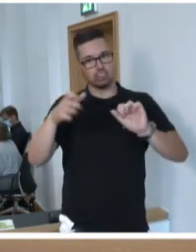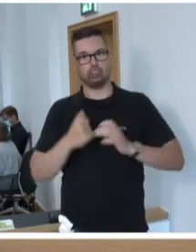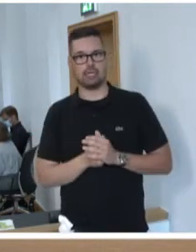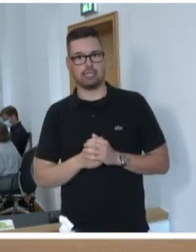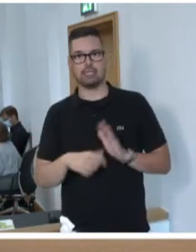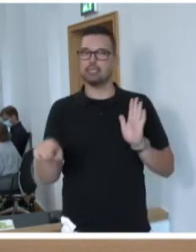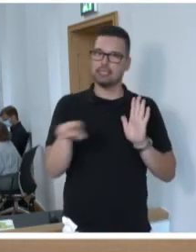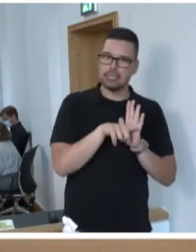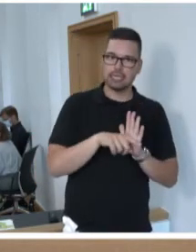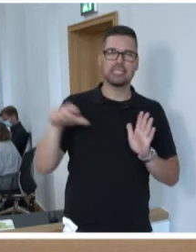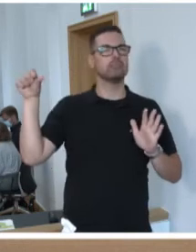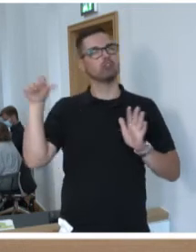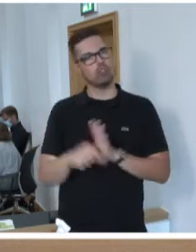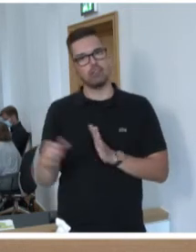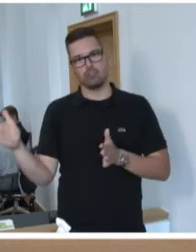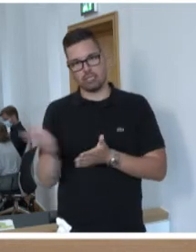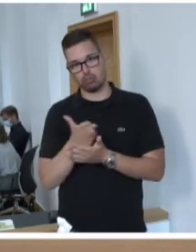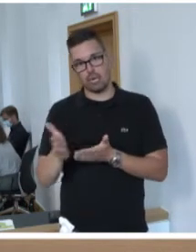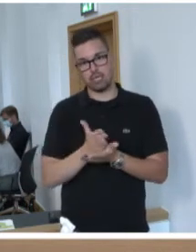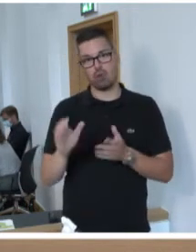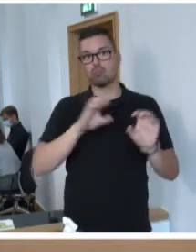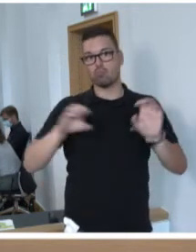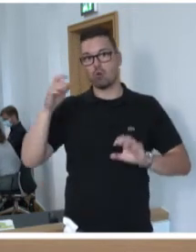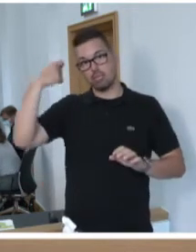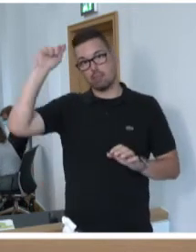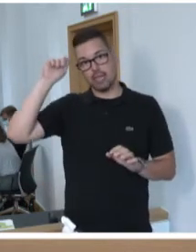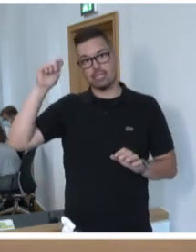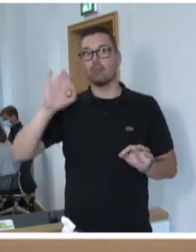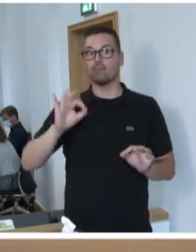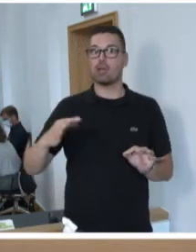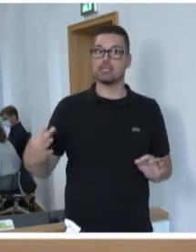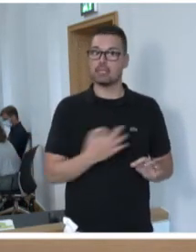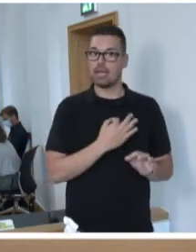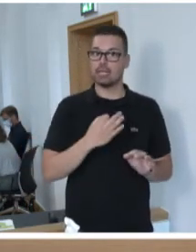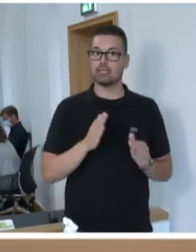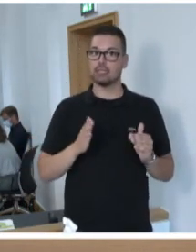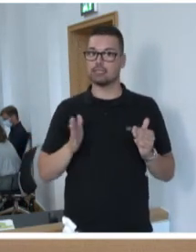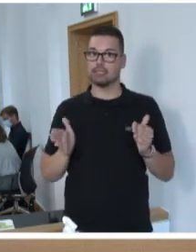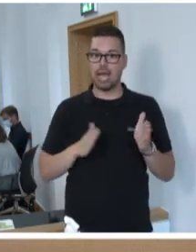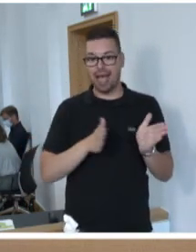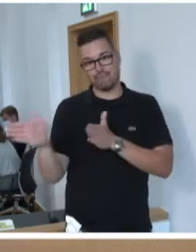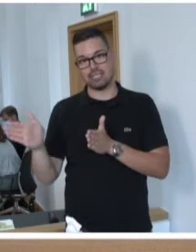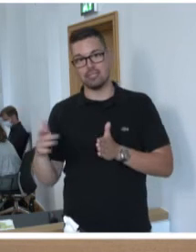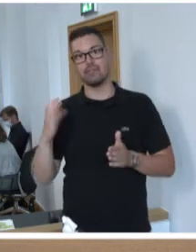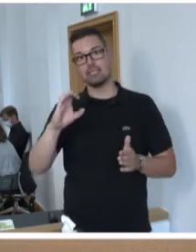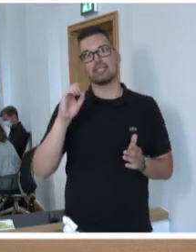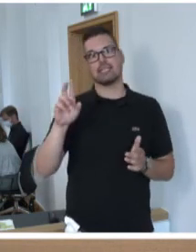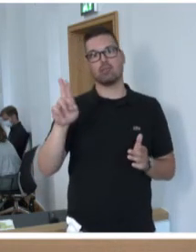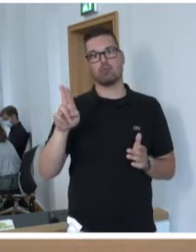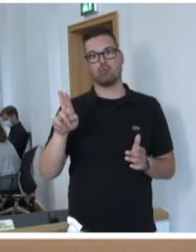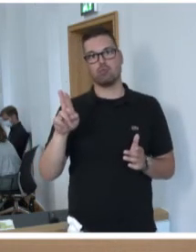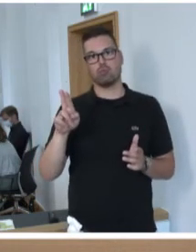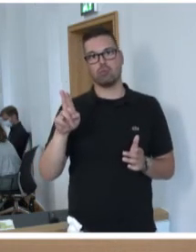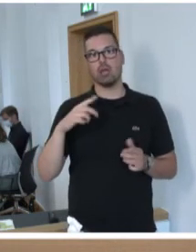negative, dass schlechte Entscheidungen aus Brüssel und aus Berlin für das Saarland vermieden werden. Wir jedenfalls als CDU-Fraktion nehmen